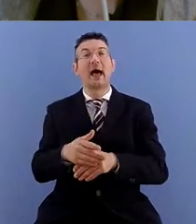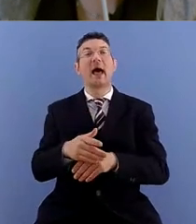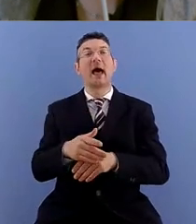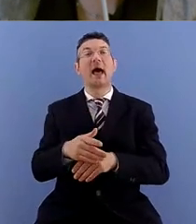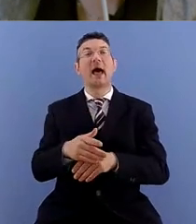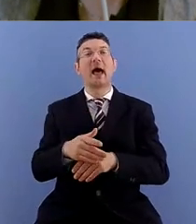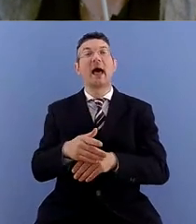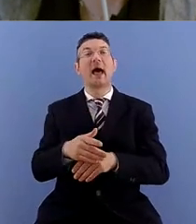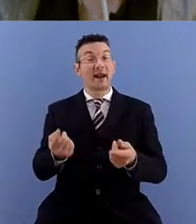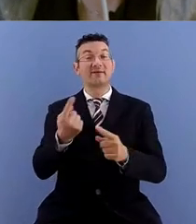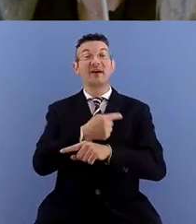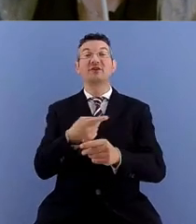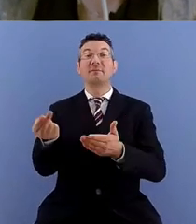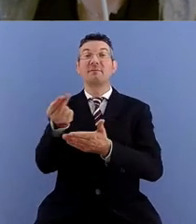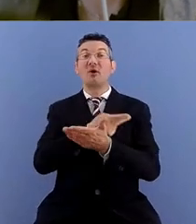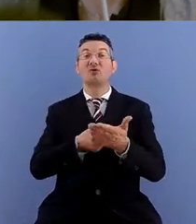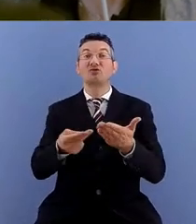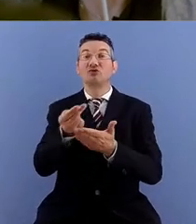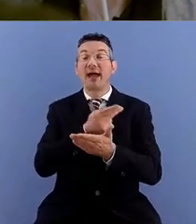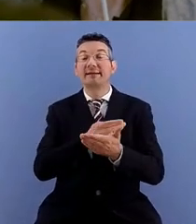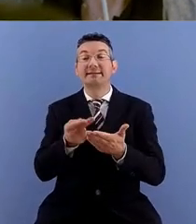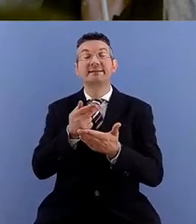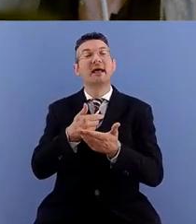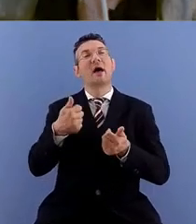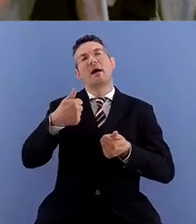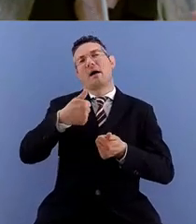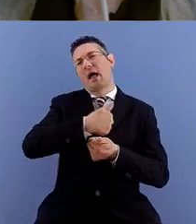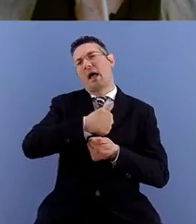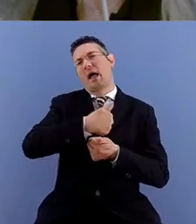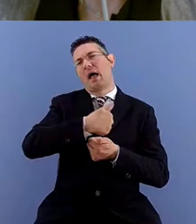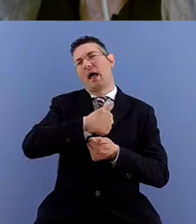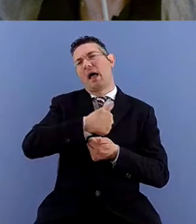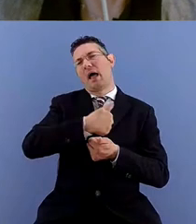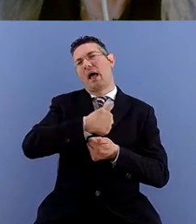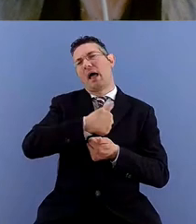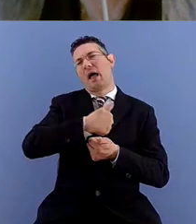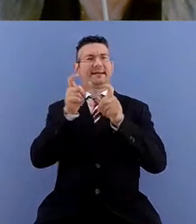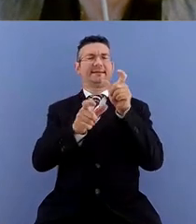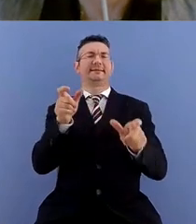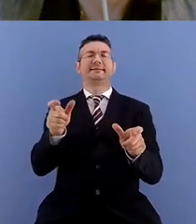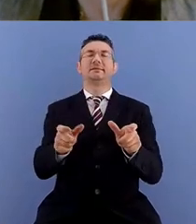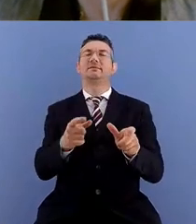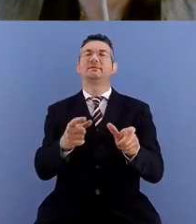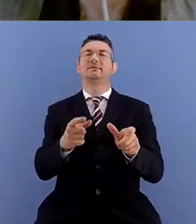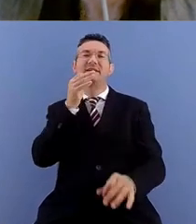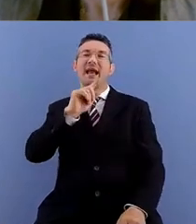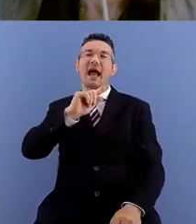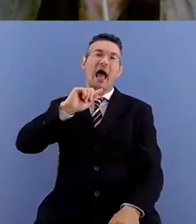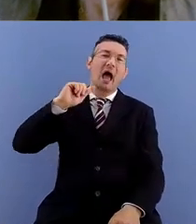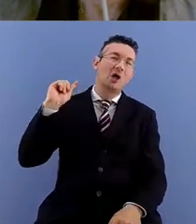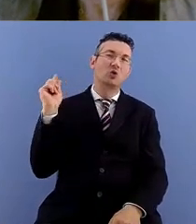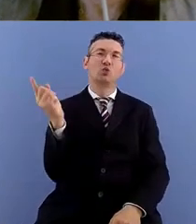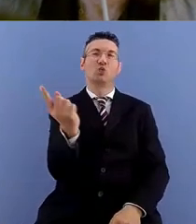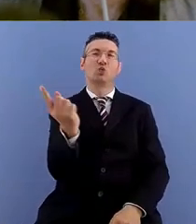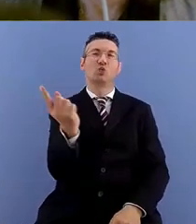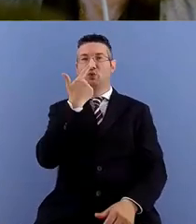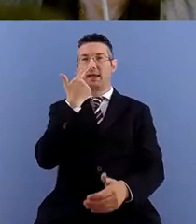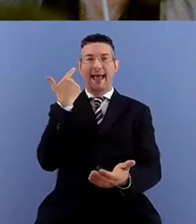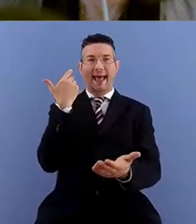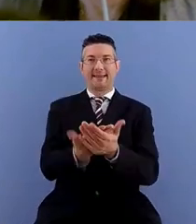cui ci rivolgiamo invece a un'utenza ampliata a tutti questa utenza ampliata e